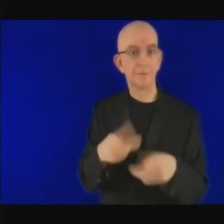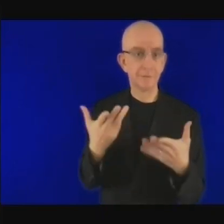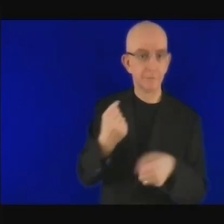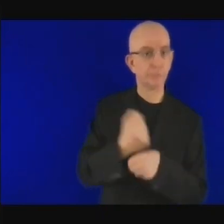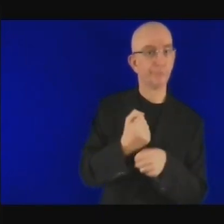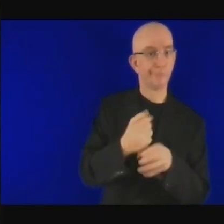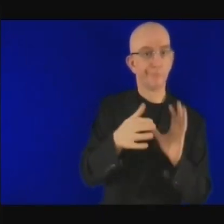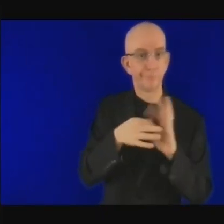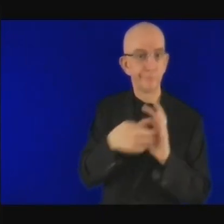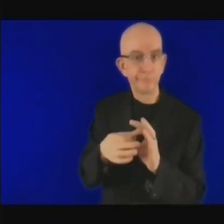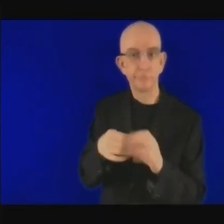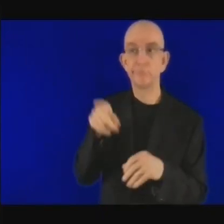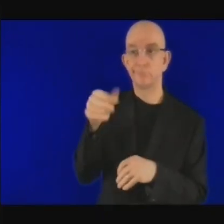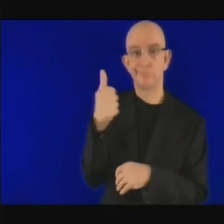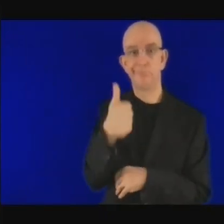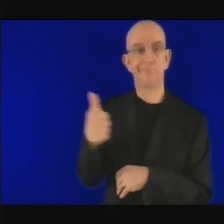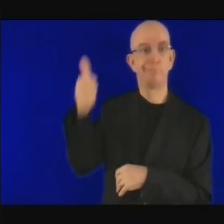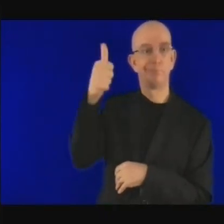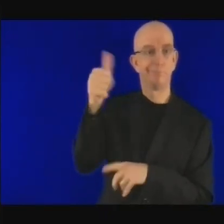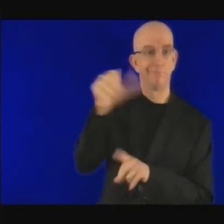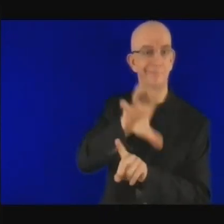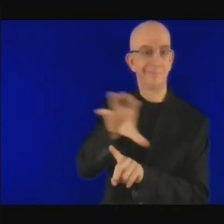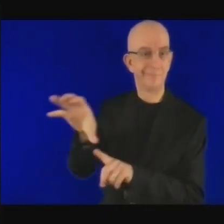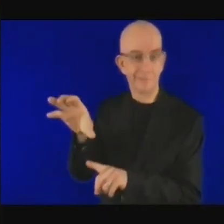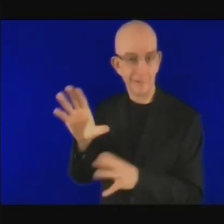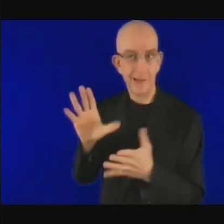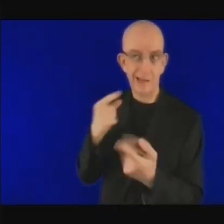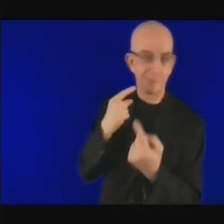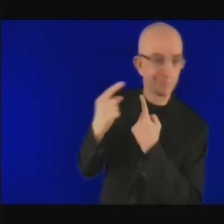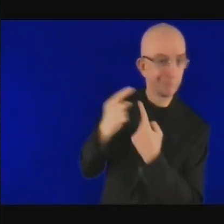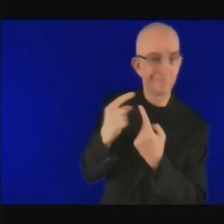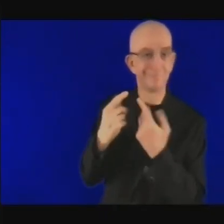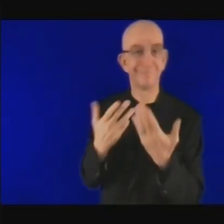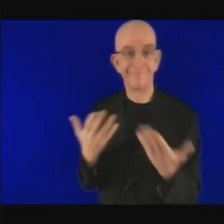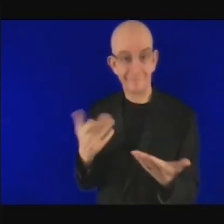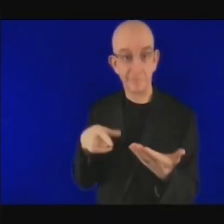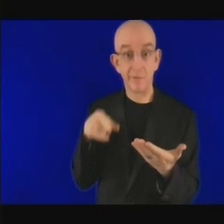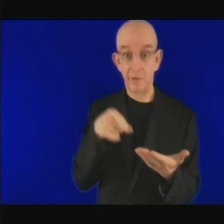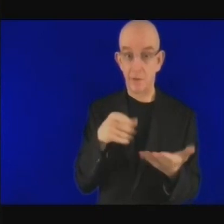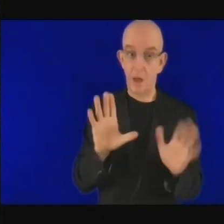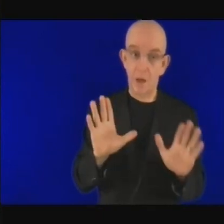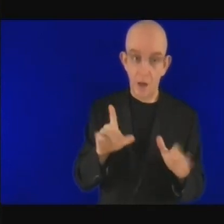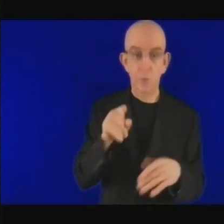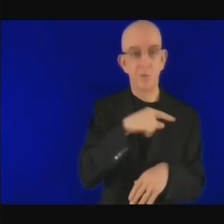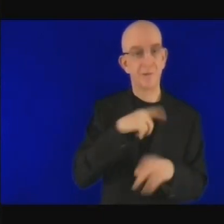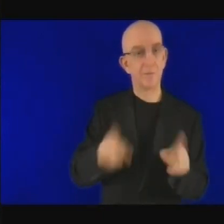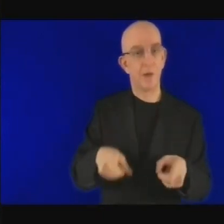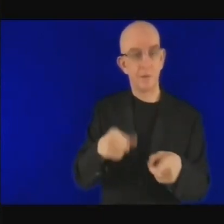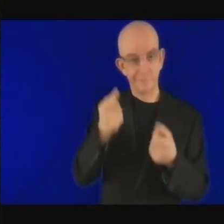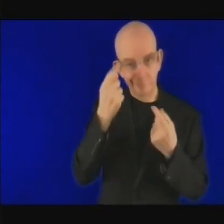si l'accès à l'énergie est une question prioritaire, il faudrait